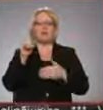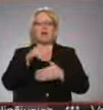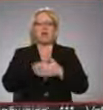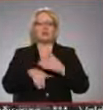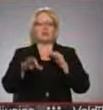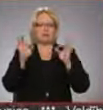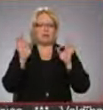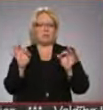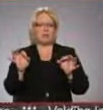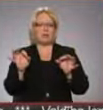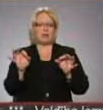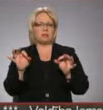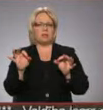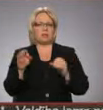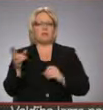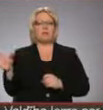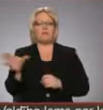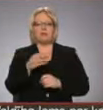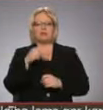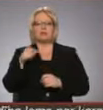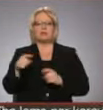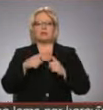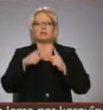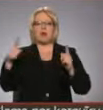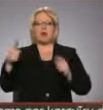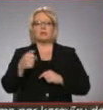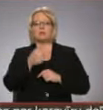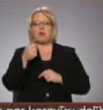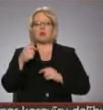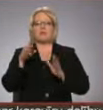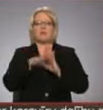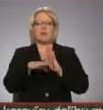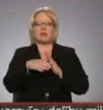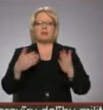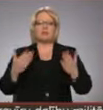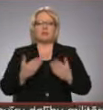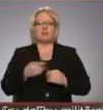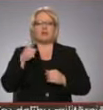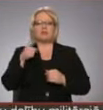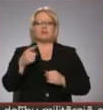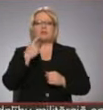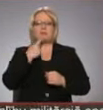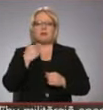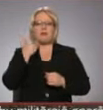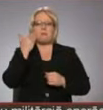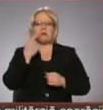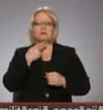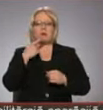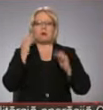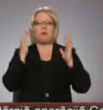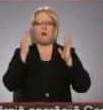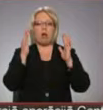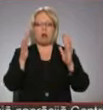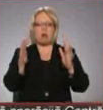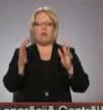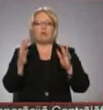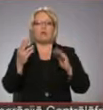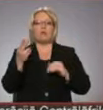patiesību. Un visus šos garos gadus vienkārši mēs dzīvojām ar šo sarkanbalts sarkanu aleju. Un